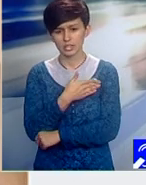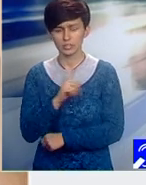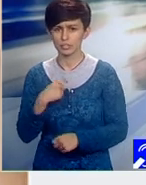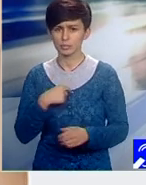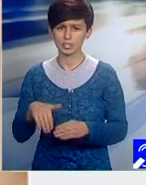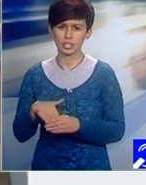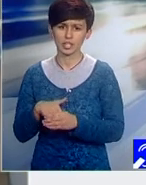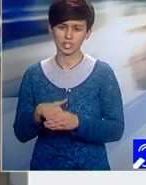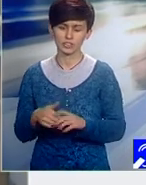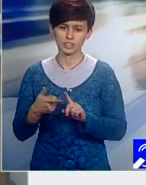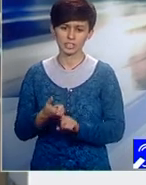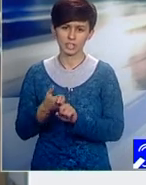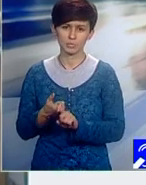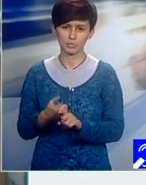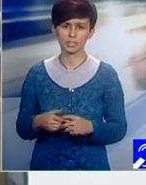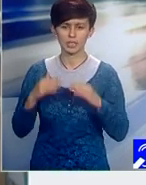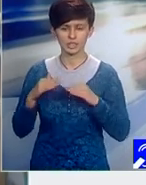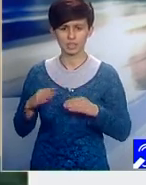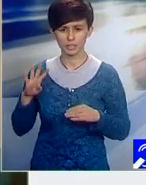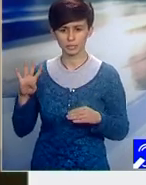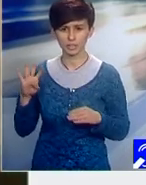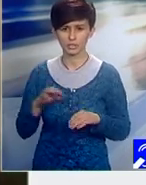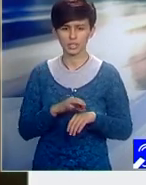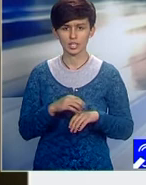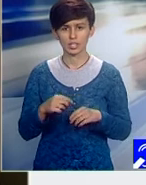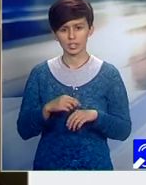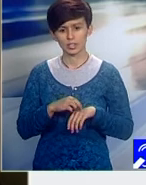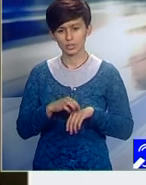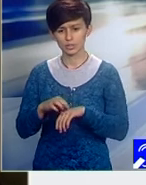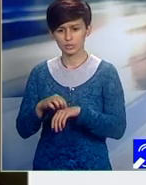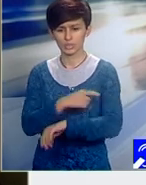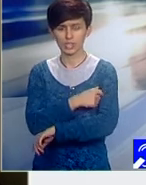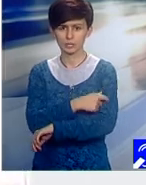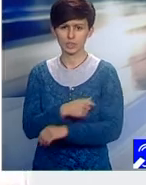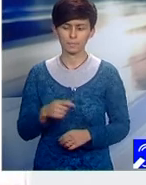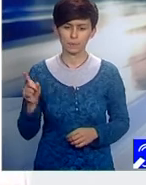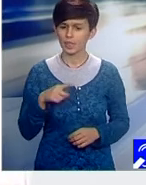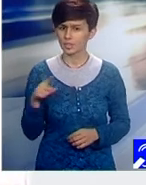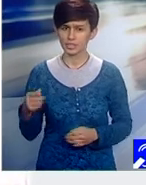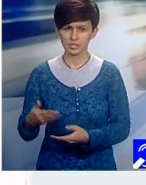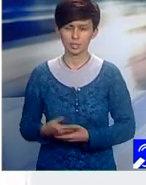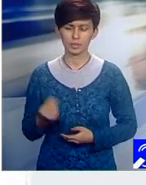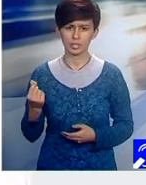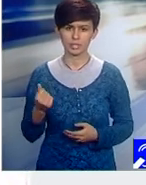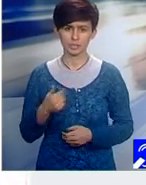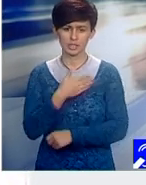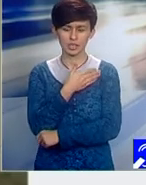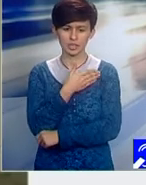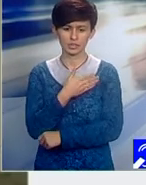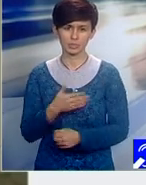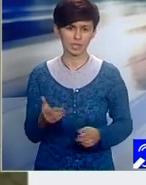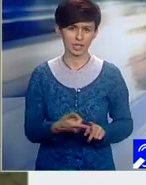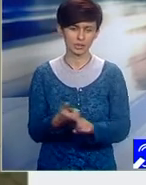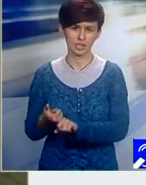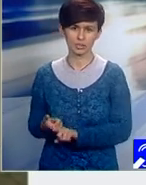angaja rudele până la gradul 4 în funcții de conducere în spital. Va fi interzis și să primească bani pentru cercetare de la companii care au legătură cu unitatea pe care o